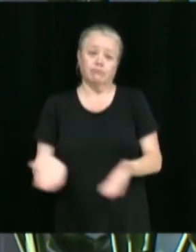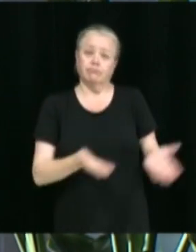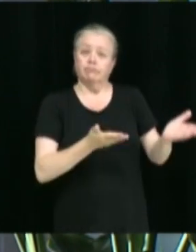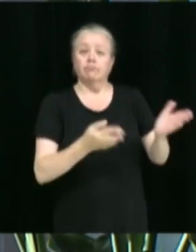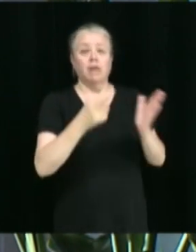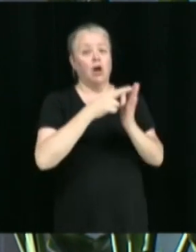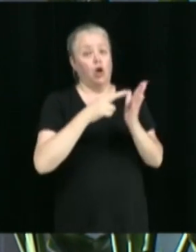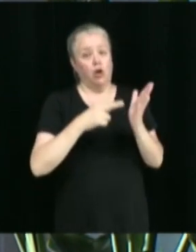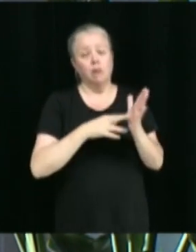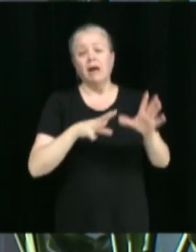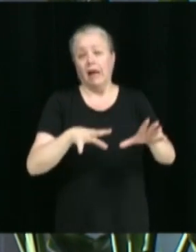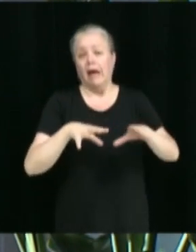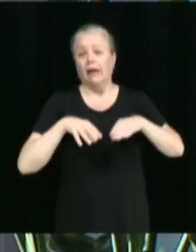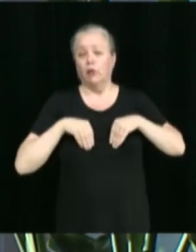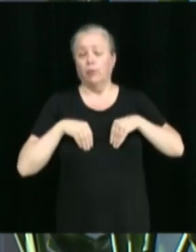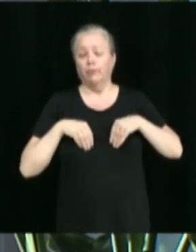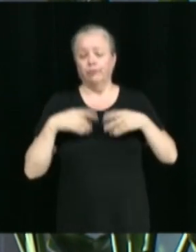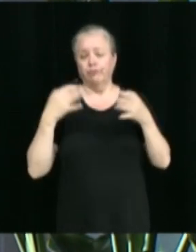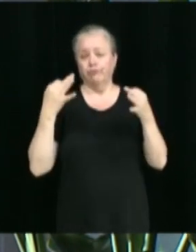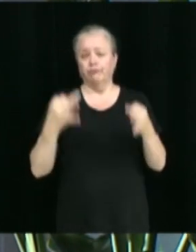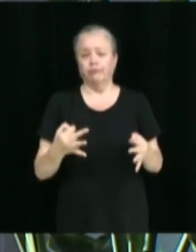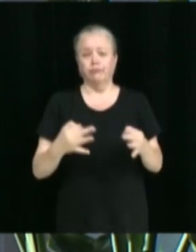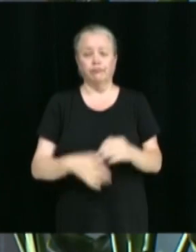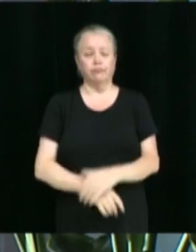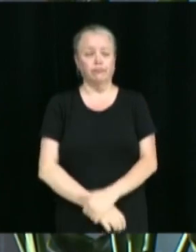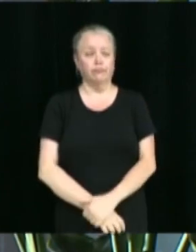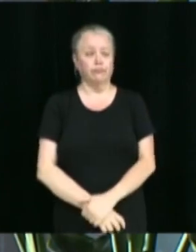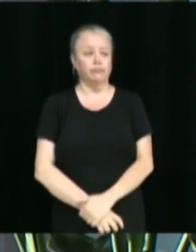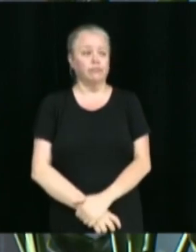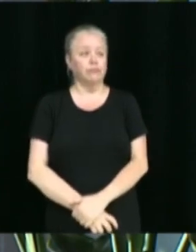est recommandé d'adopter la résolution PPC-moi.